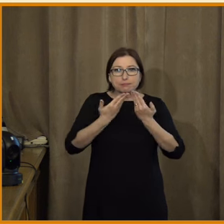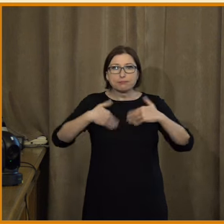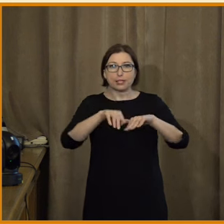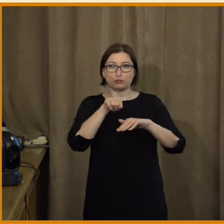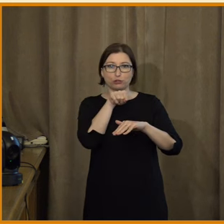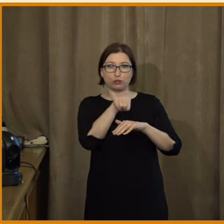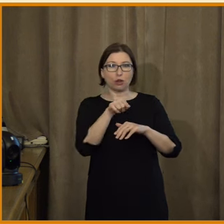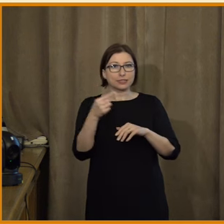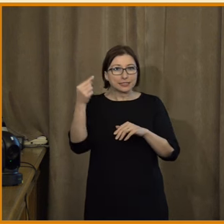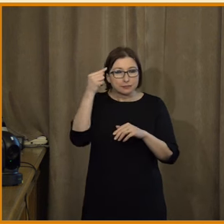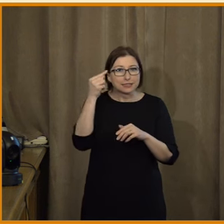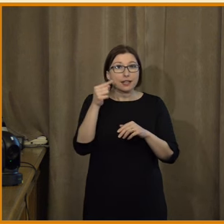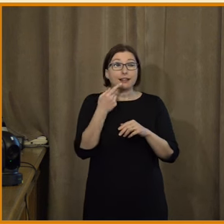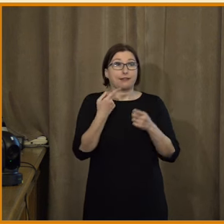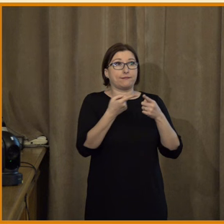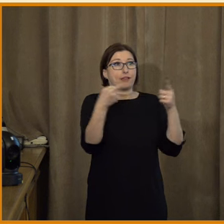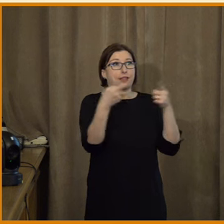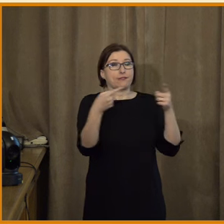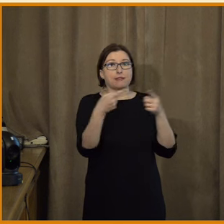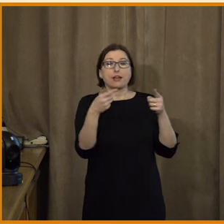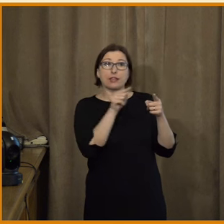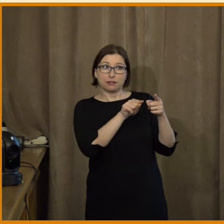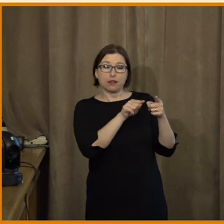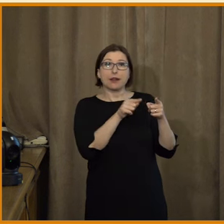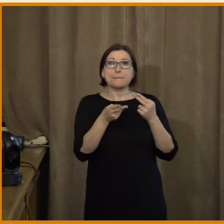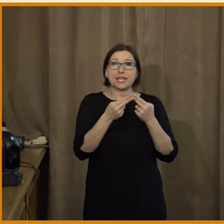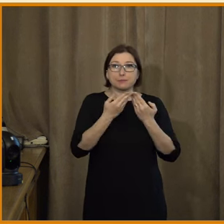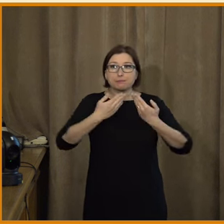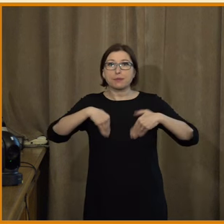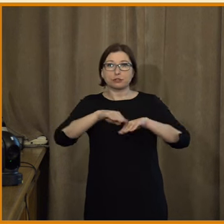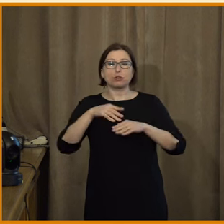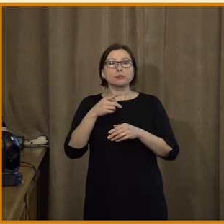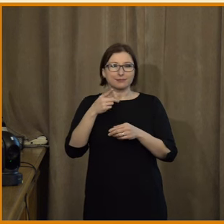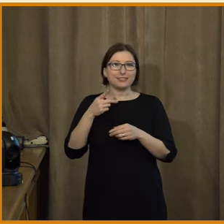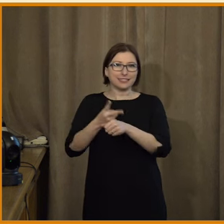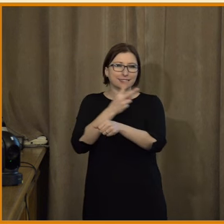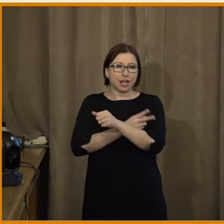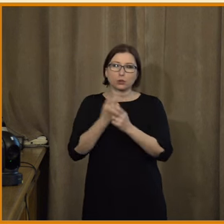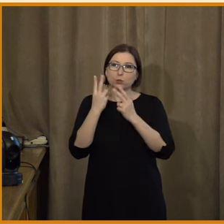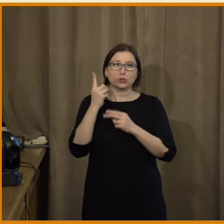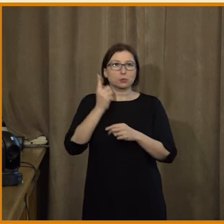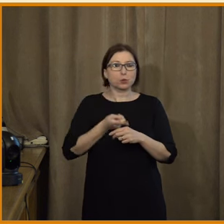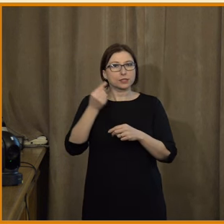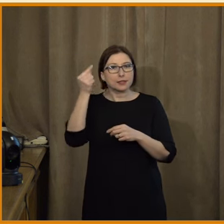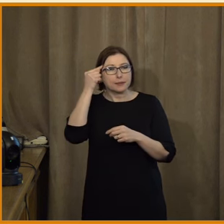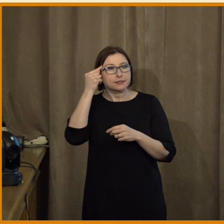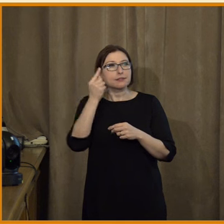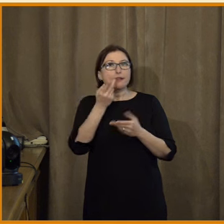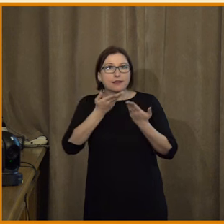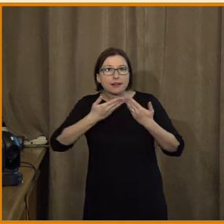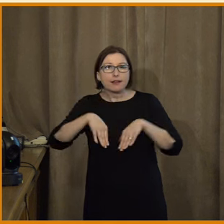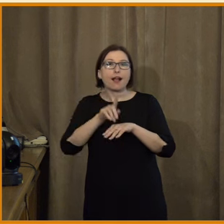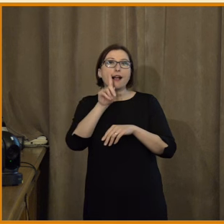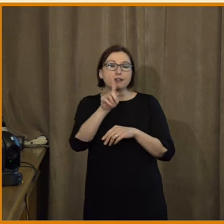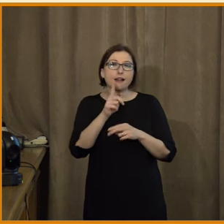rámování, a teď jenom chci říct, že já tomu samozřejmě rozumím z hlediska zase bezpečnostních států, že to je důležité, že se tomu musíme věnovat, jenom